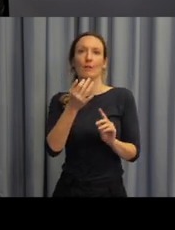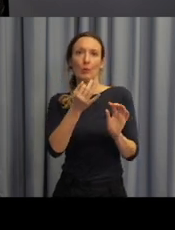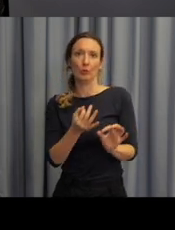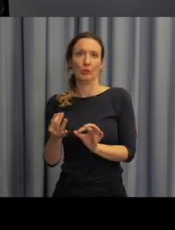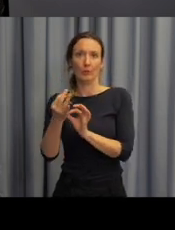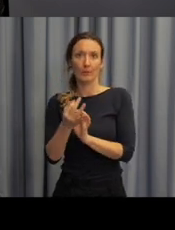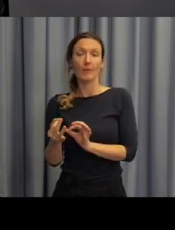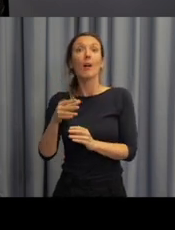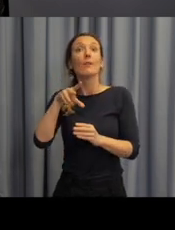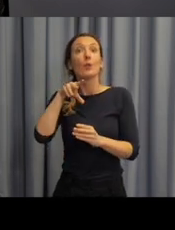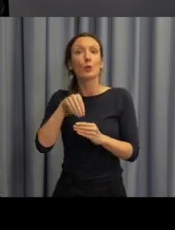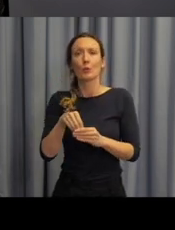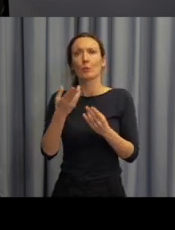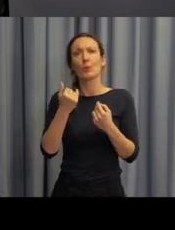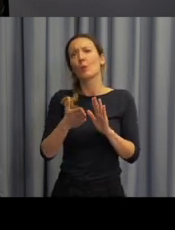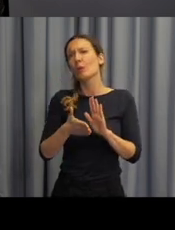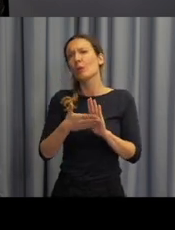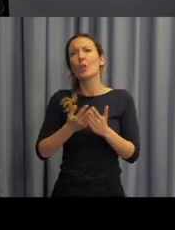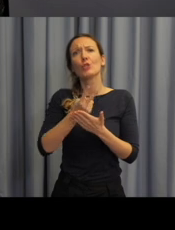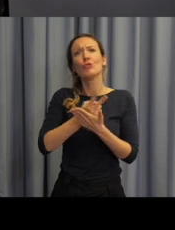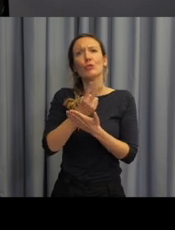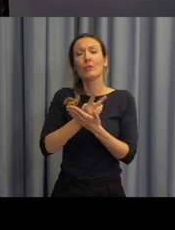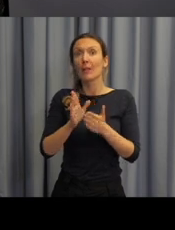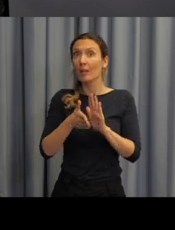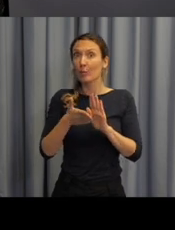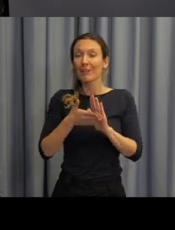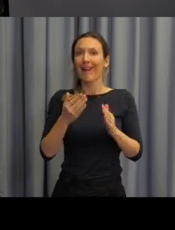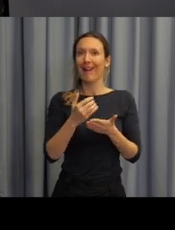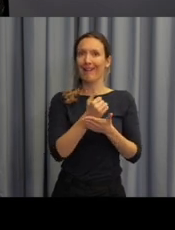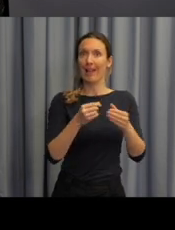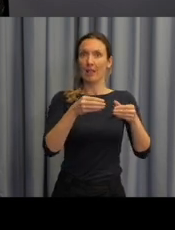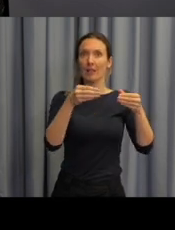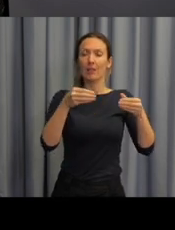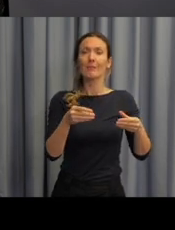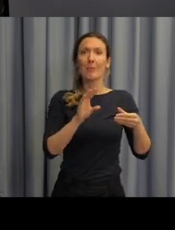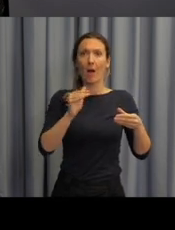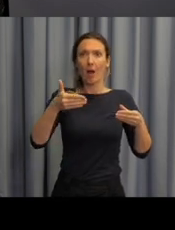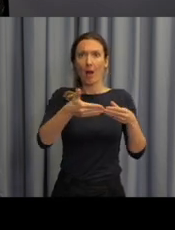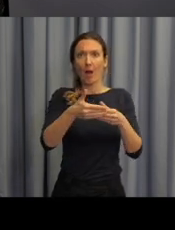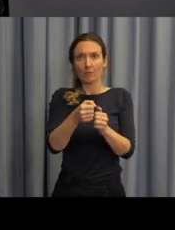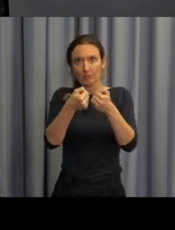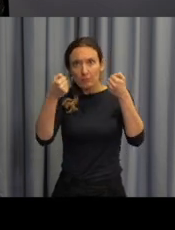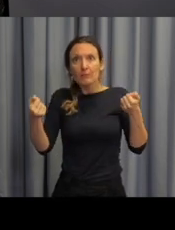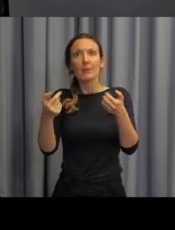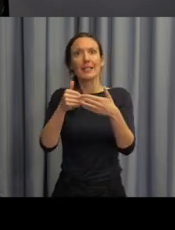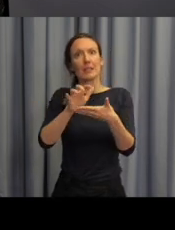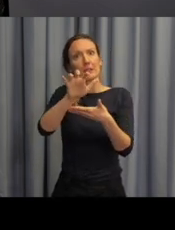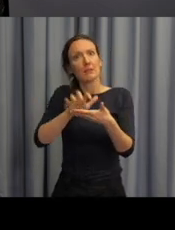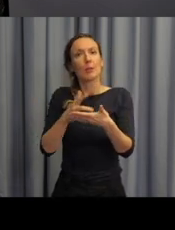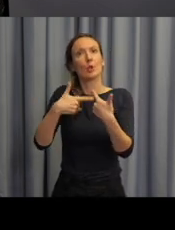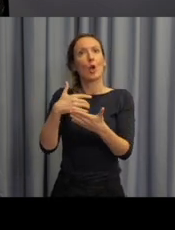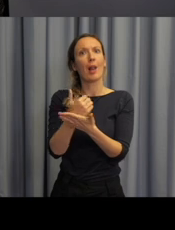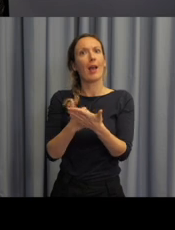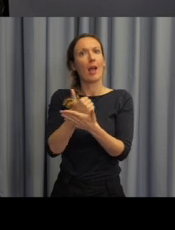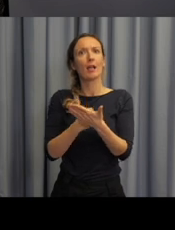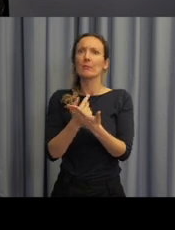četli různé příbalové letáky, léků a texty, které